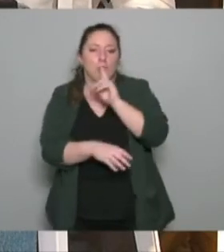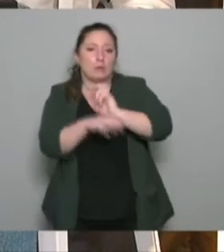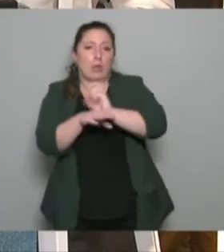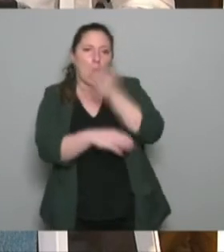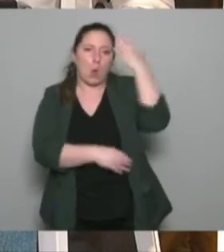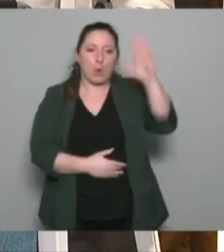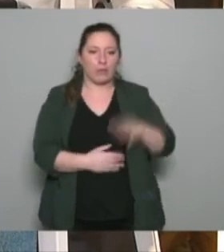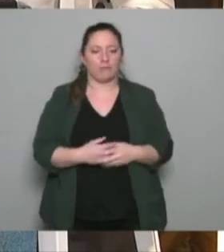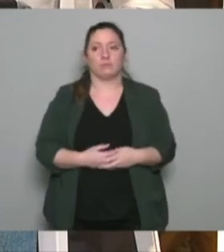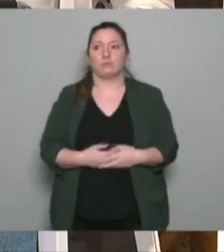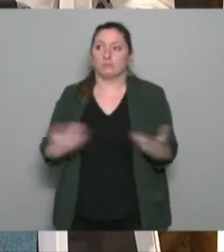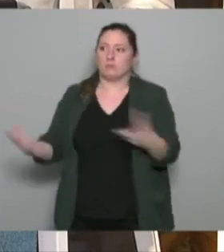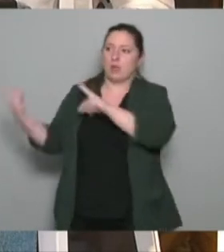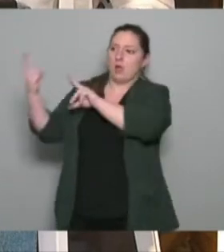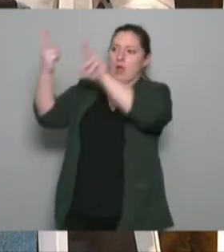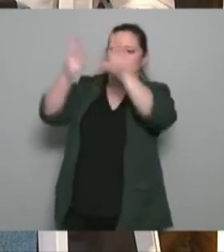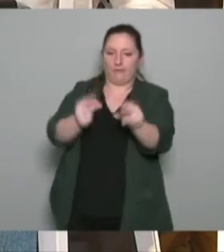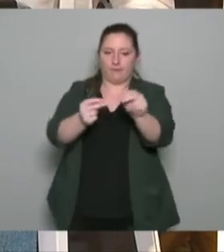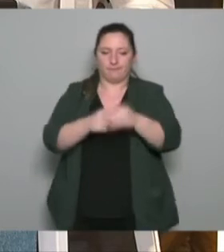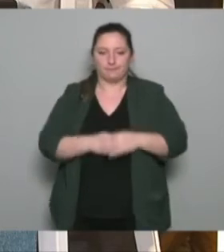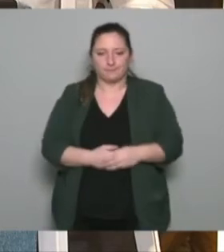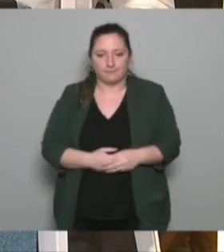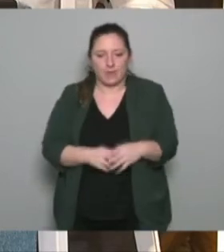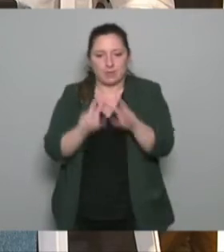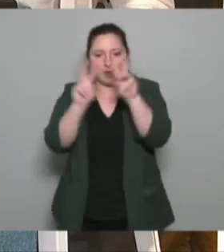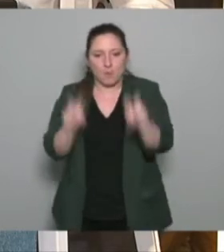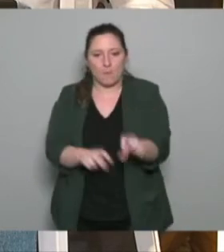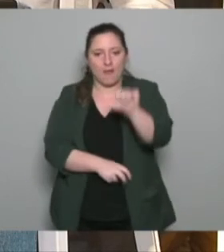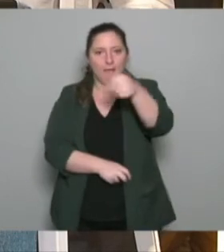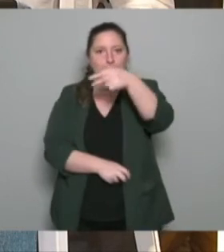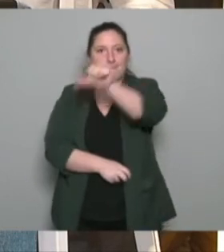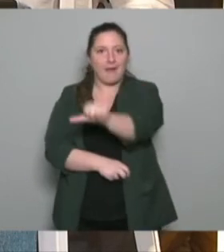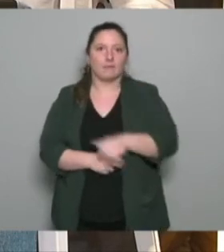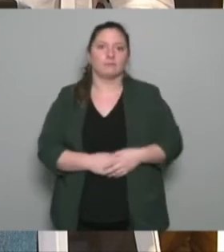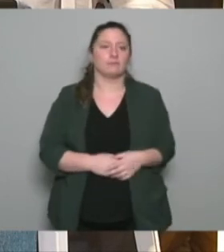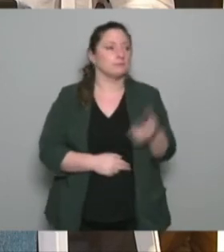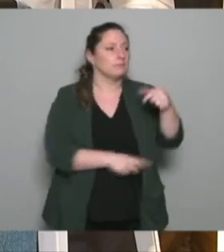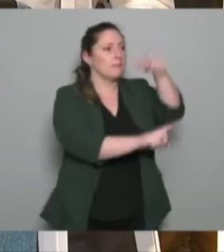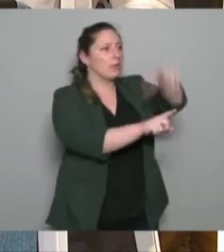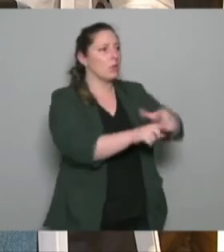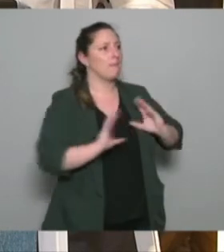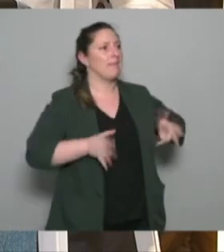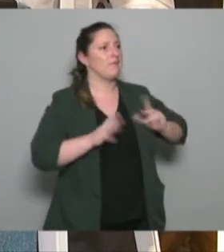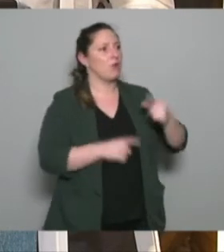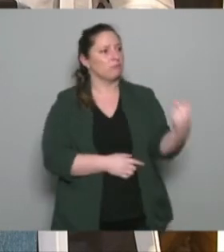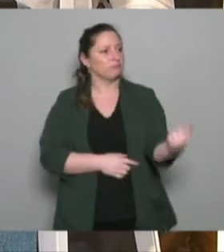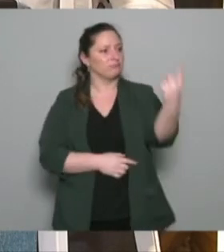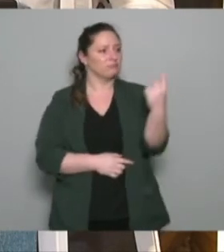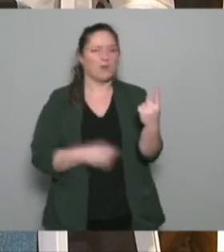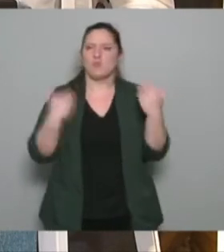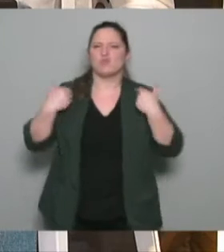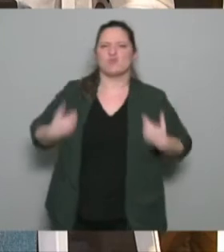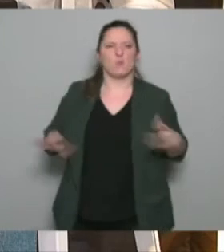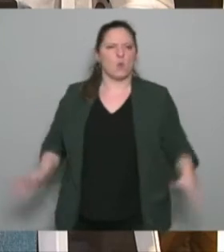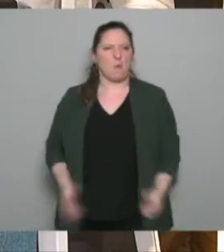qui arrivent avec des diplômes avec un diplôme à pas etc. et vous avez un bénévole qui arrive qui vous dit alors moi je suis hyper compétent donc